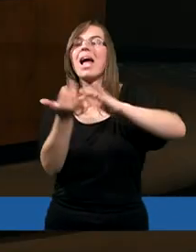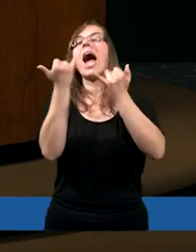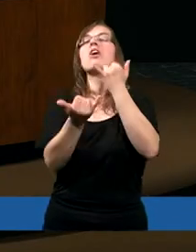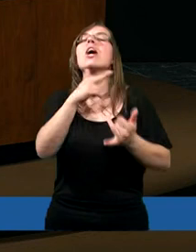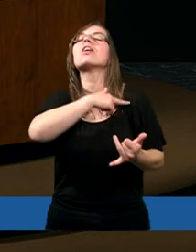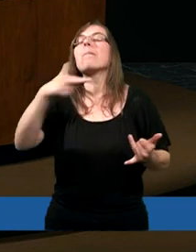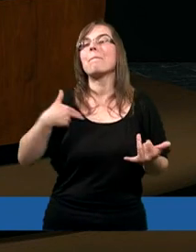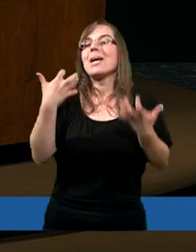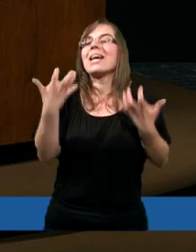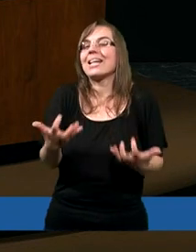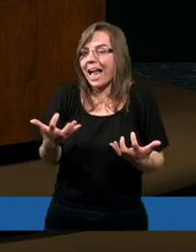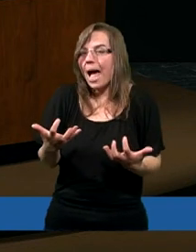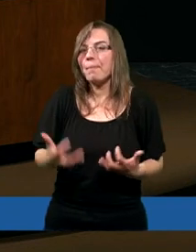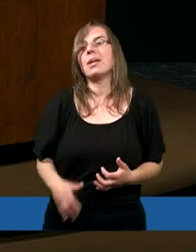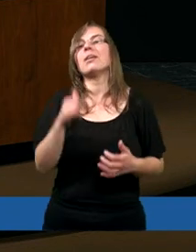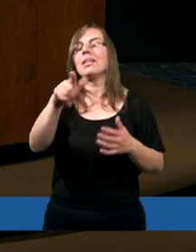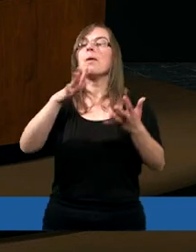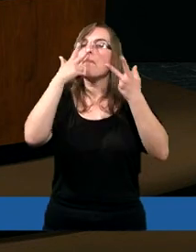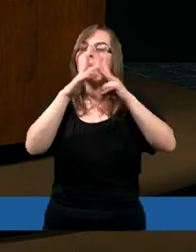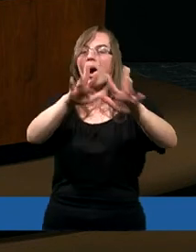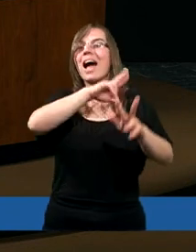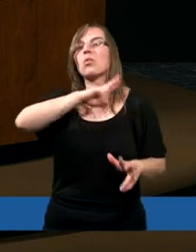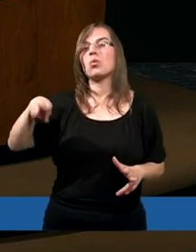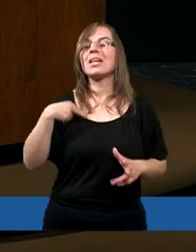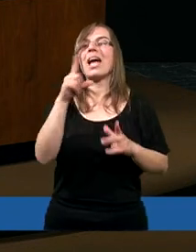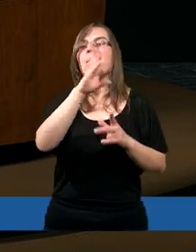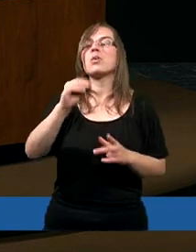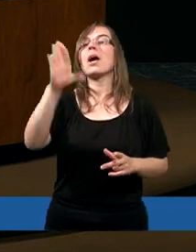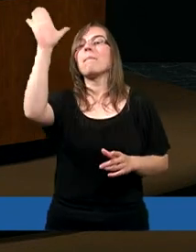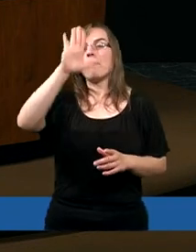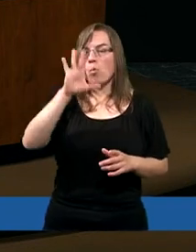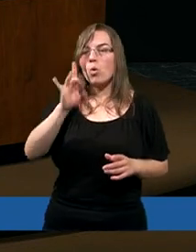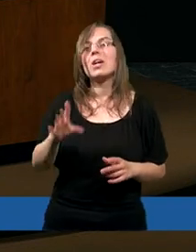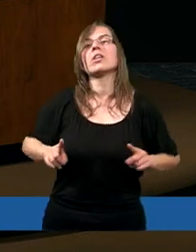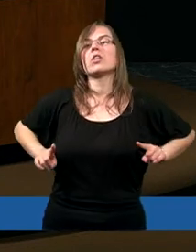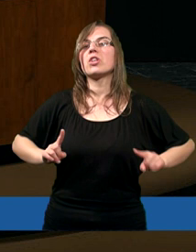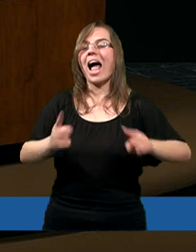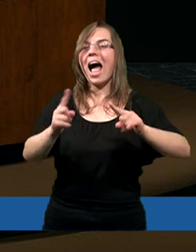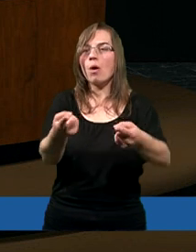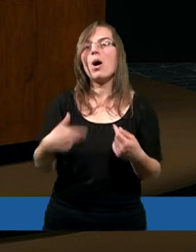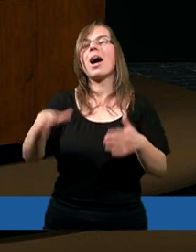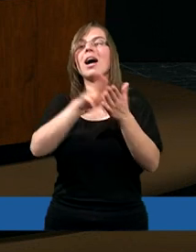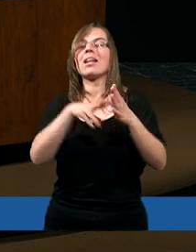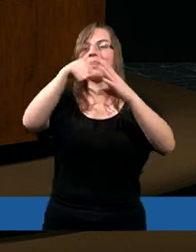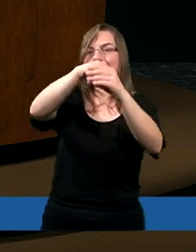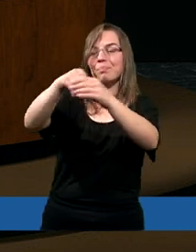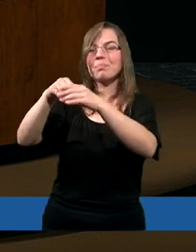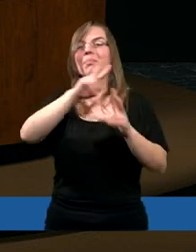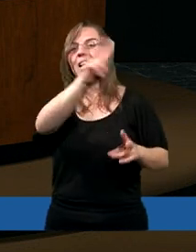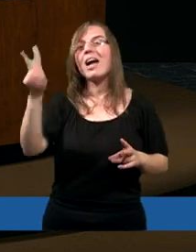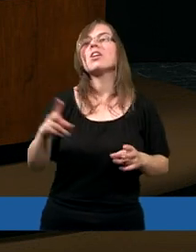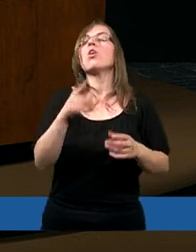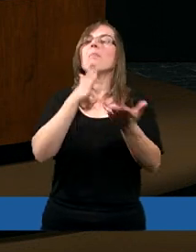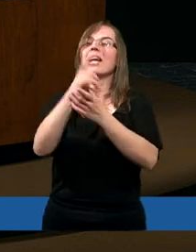nas. Cało Pismo jest nachyjone i dlatego to pokazuje nam, że Pan Bóg działa niesamowicie przez swoje